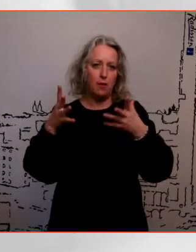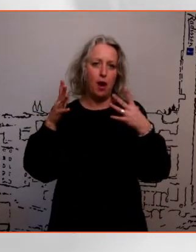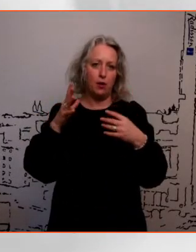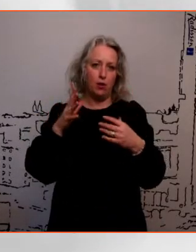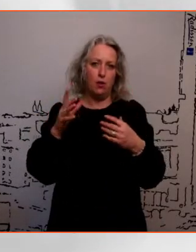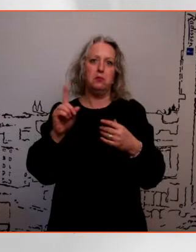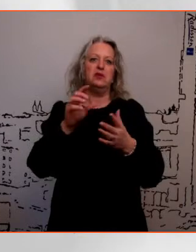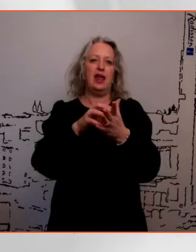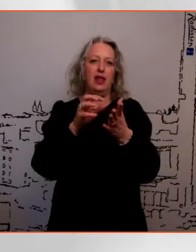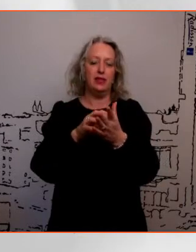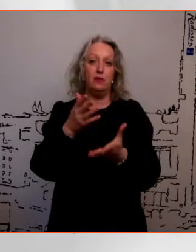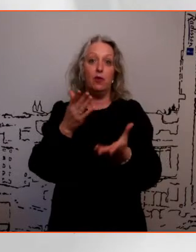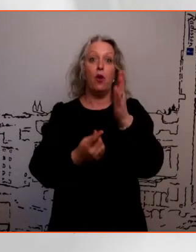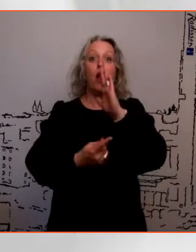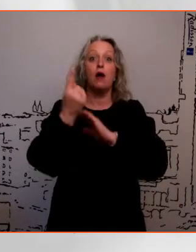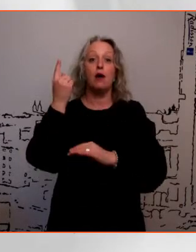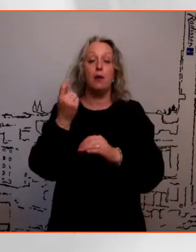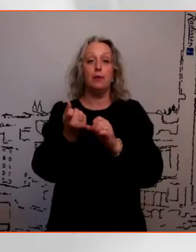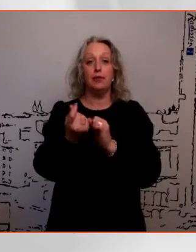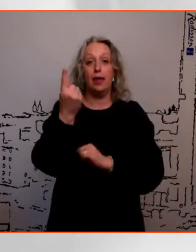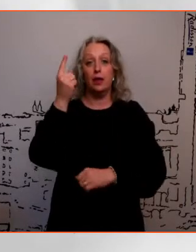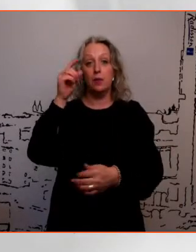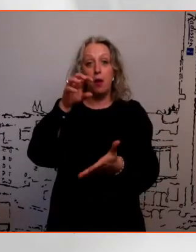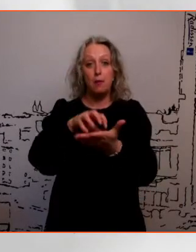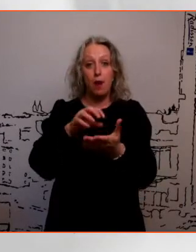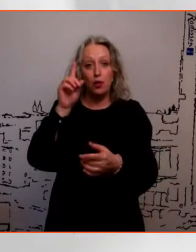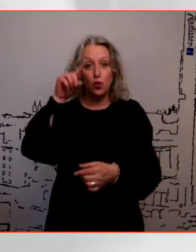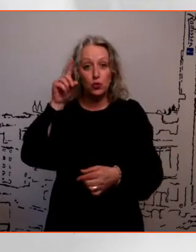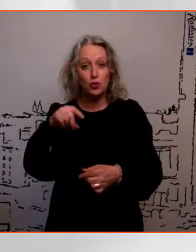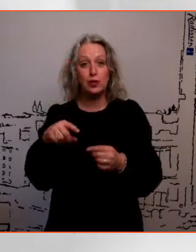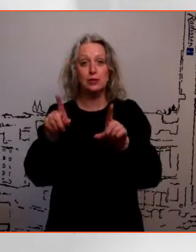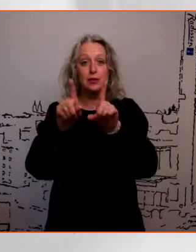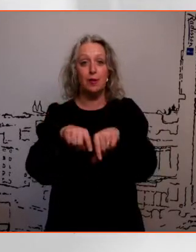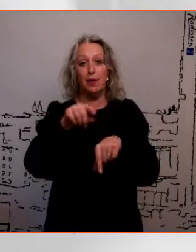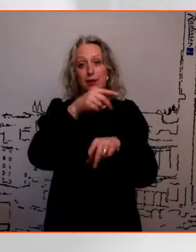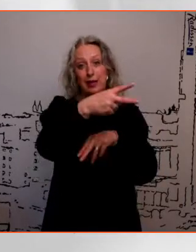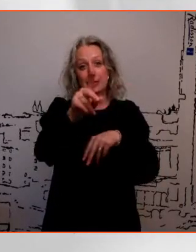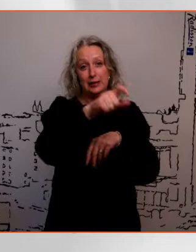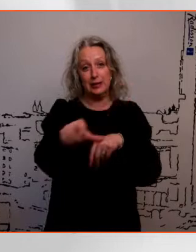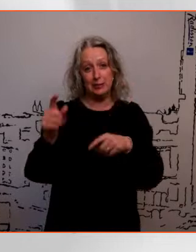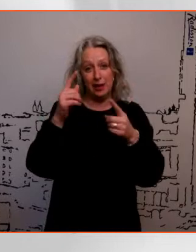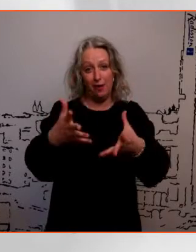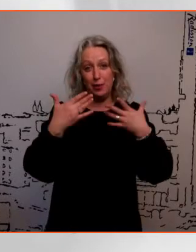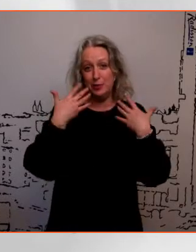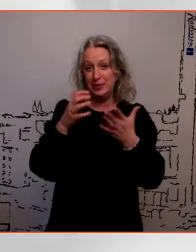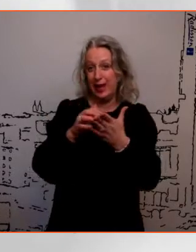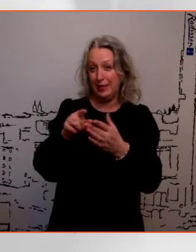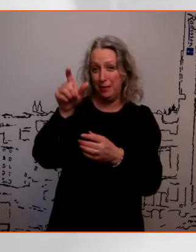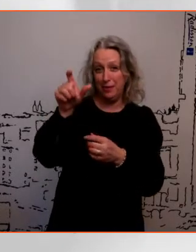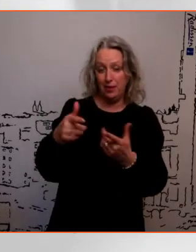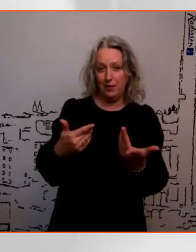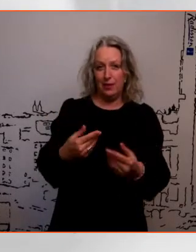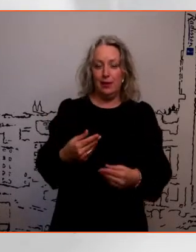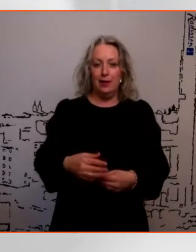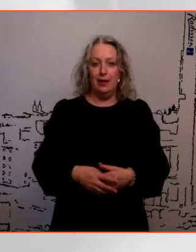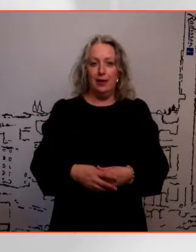hakkavad tekkima baasoskused ja ka teised saavad aru, et millega on tegu. Väike nalli ka,